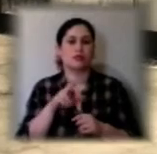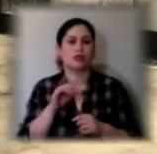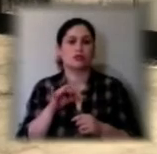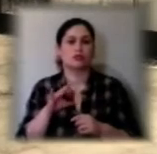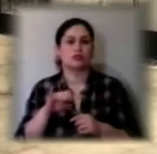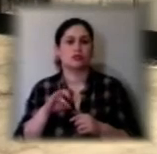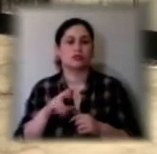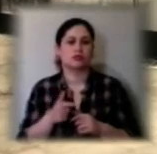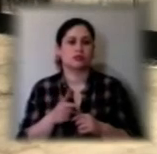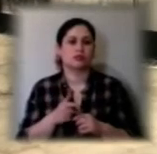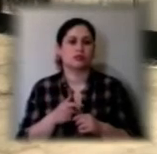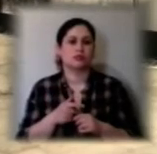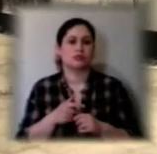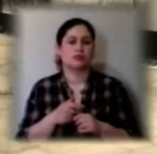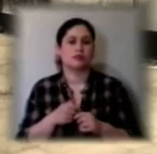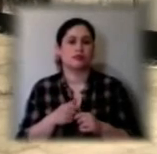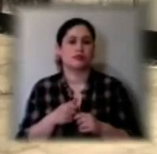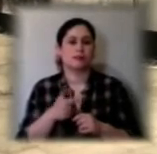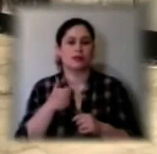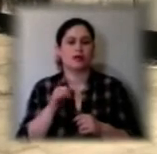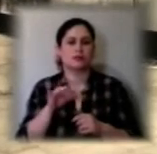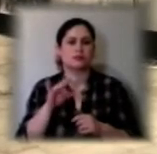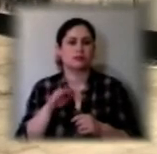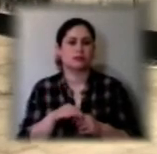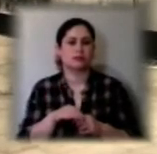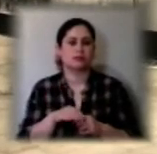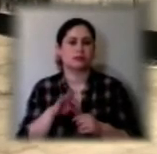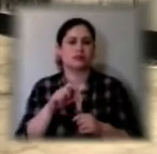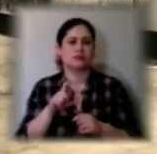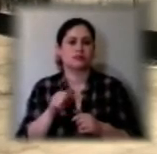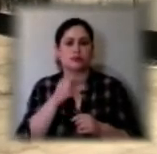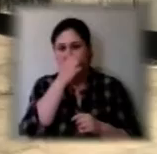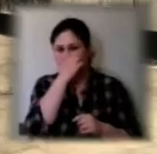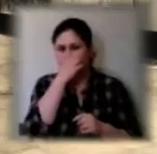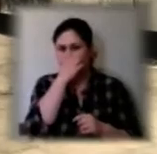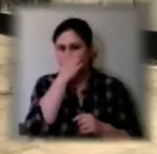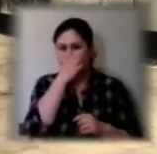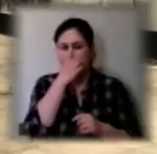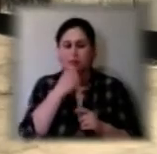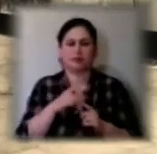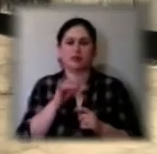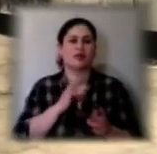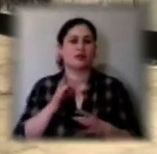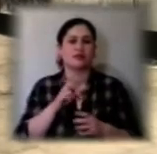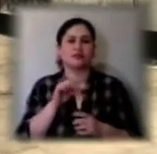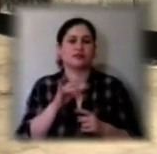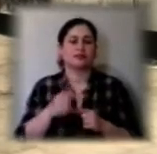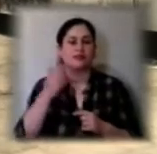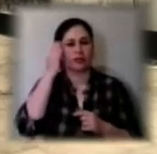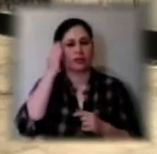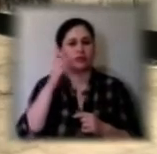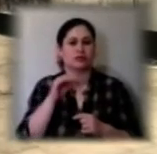плоскостопість, гастріти, язви, неврологічні розлади, це черепно-мозгові травми,